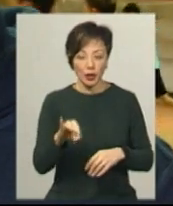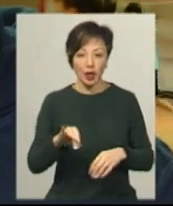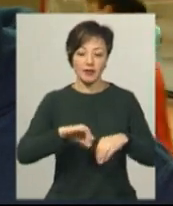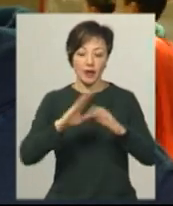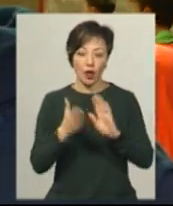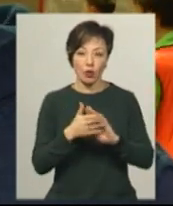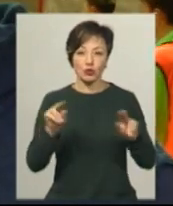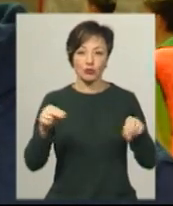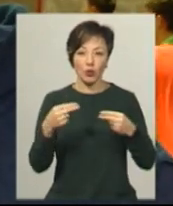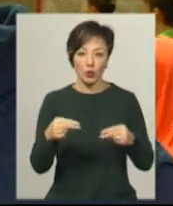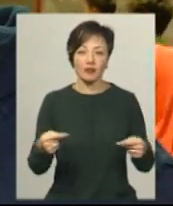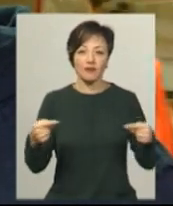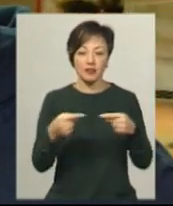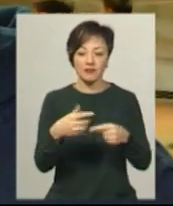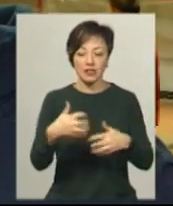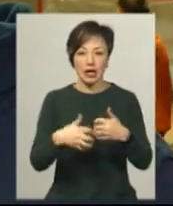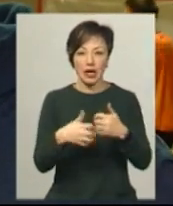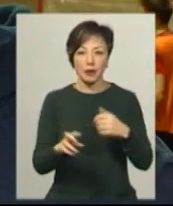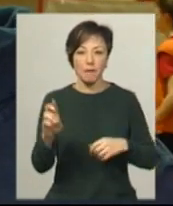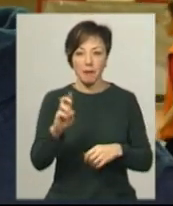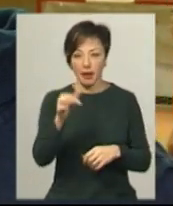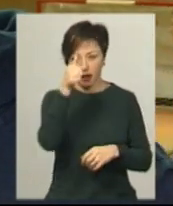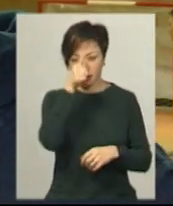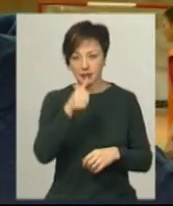чемпіон преміум ліги визначиться в середині березня.